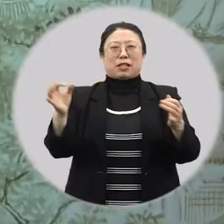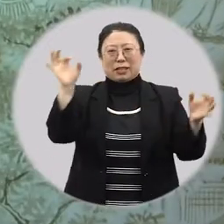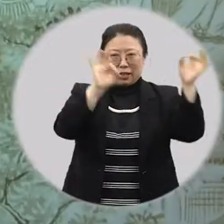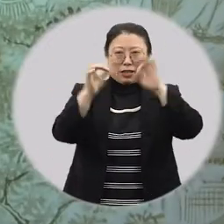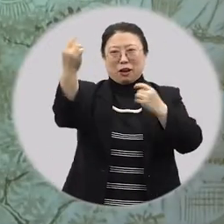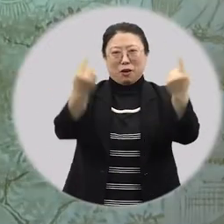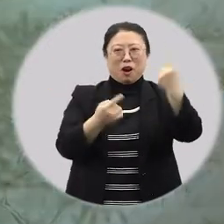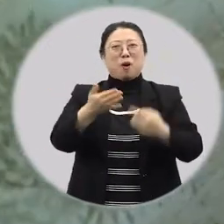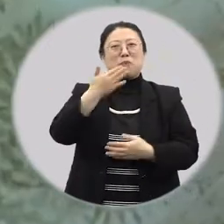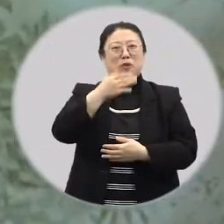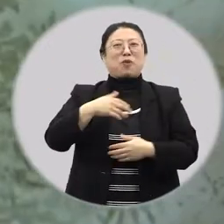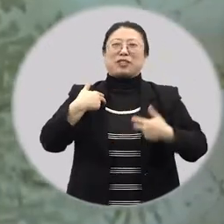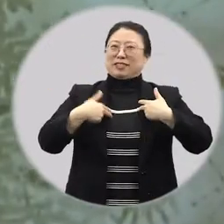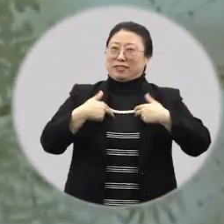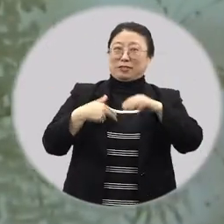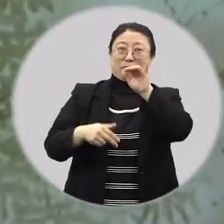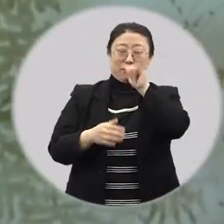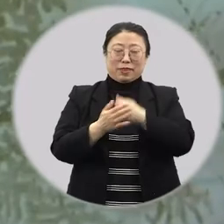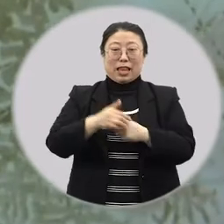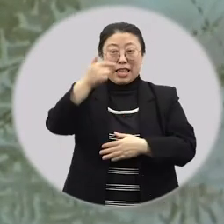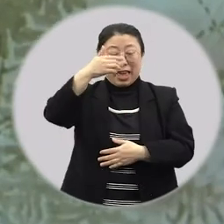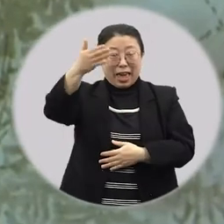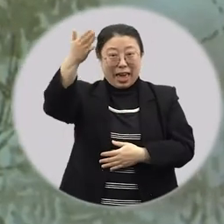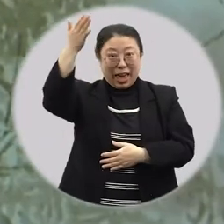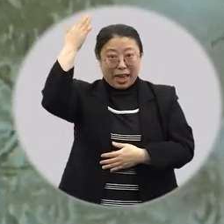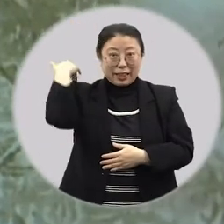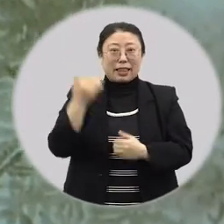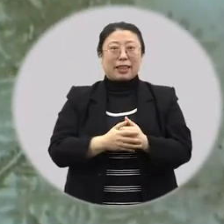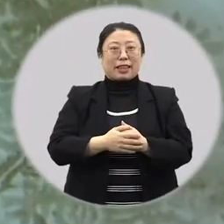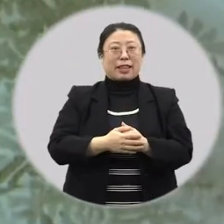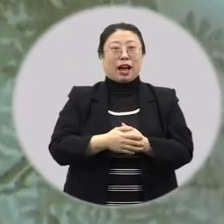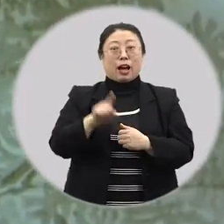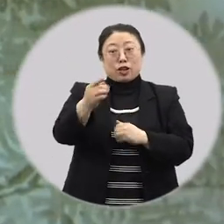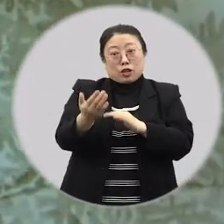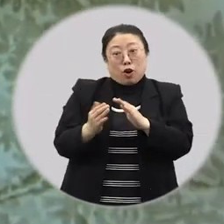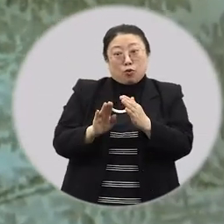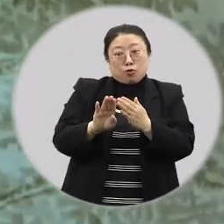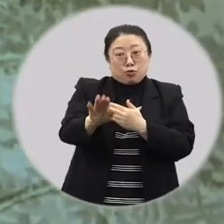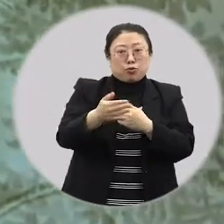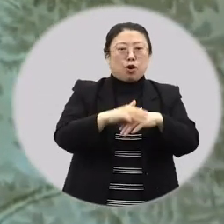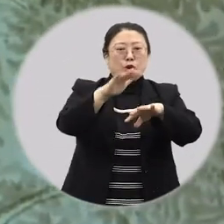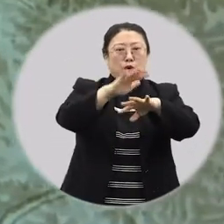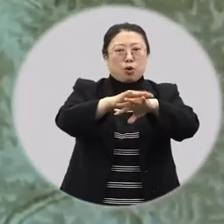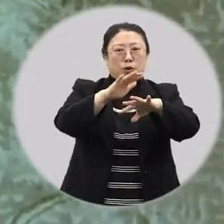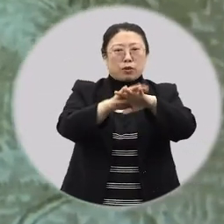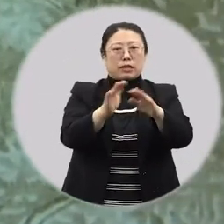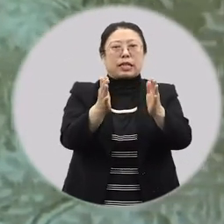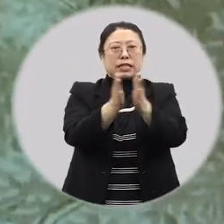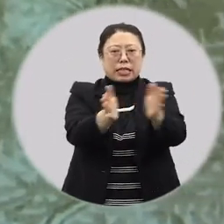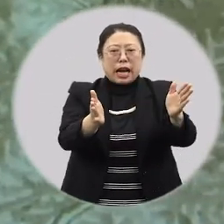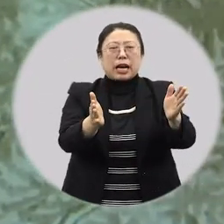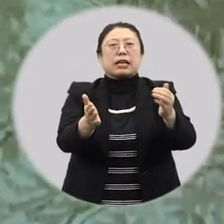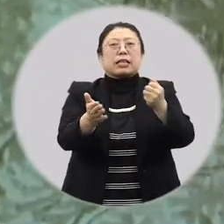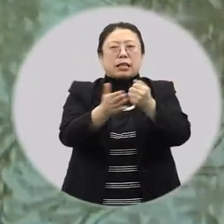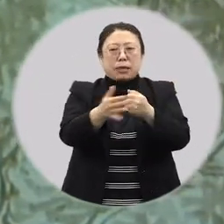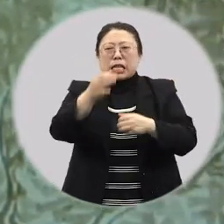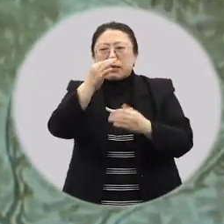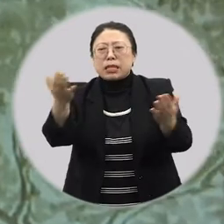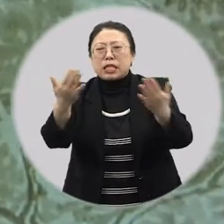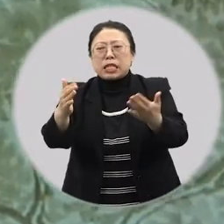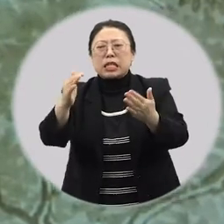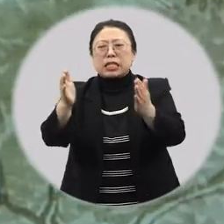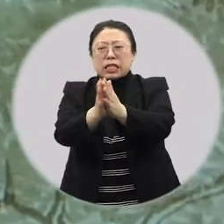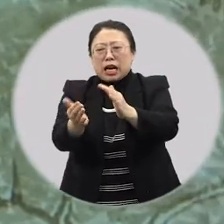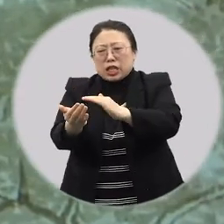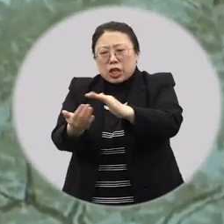사람들이 찾아와서 먹고 즐길 수 있잖아요. 예전에는 단호를 전후로 본격적인 농사일이 시작되기 때문에